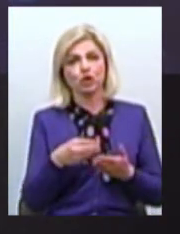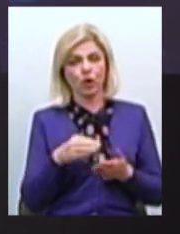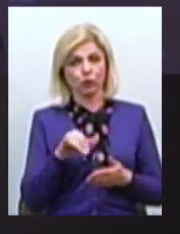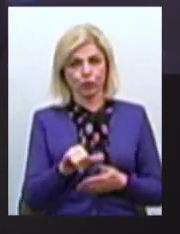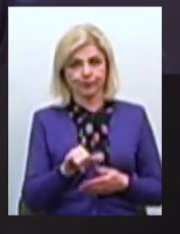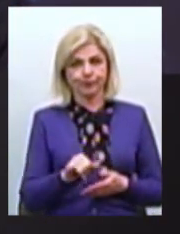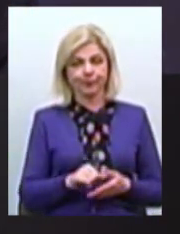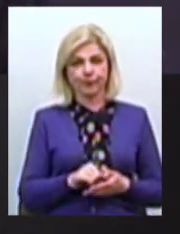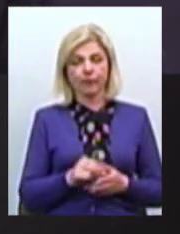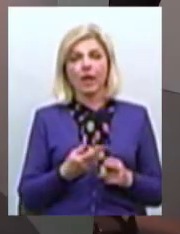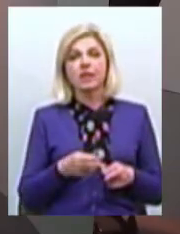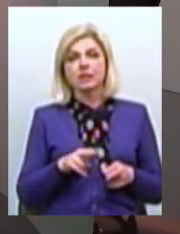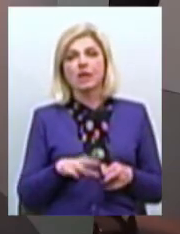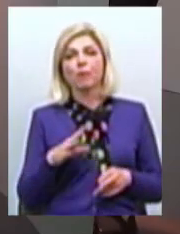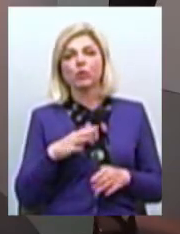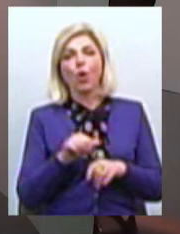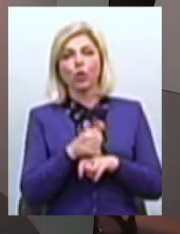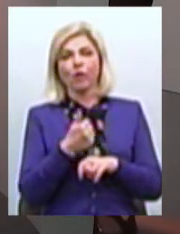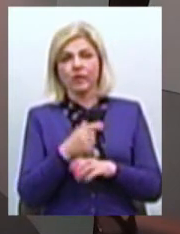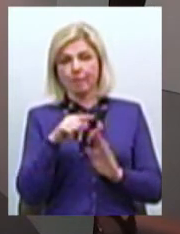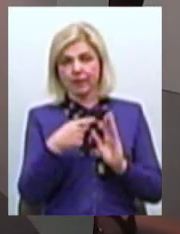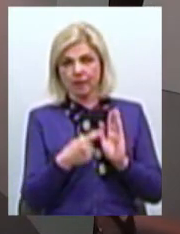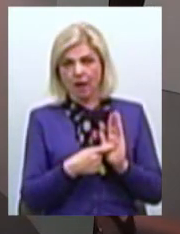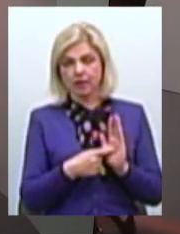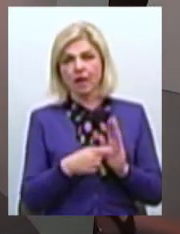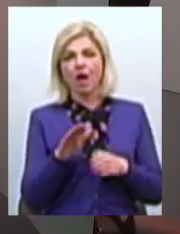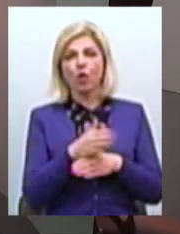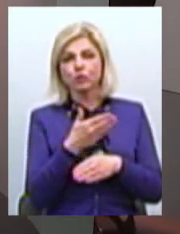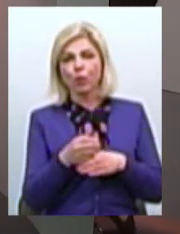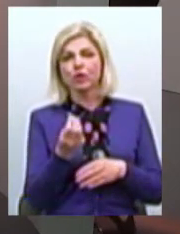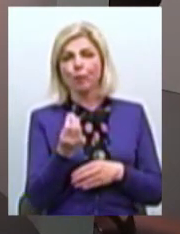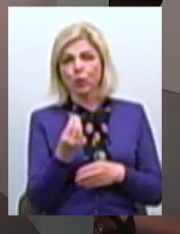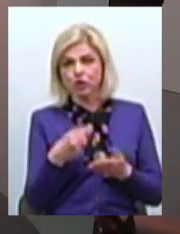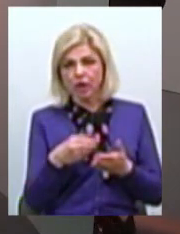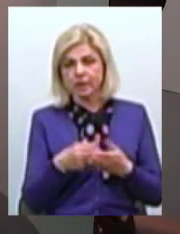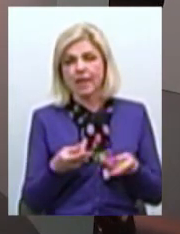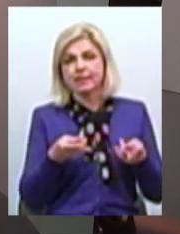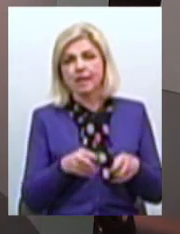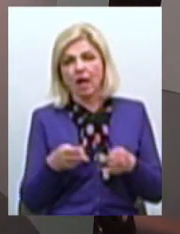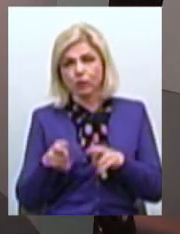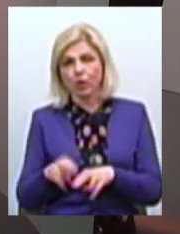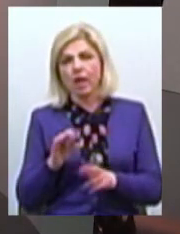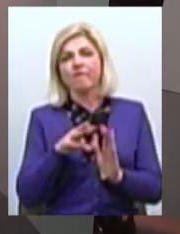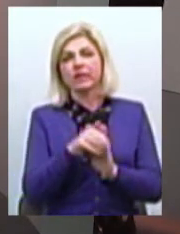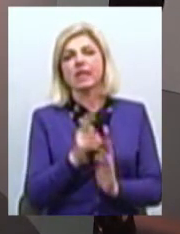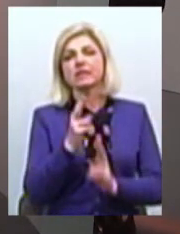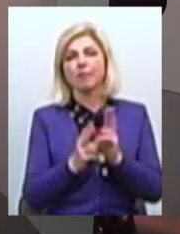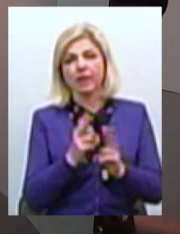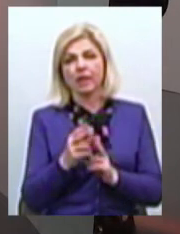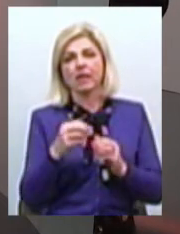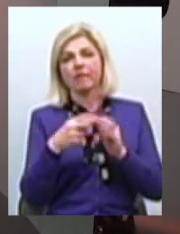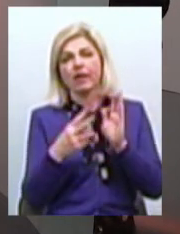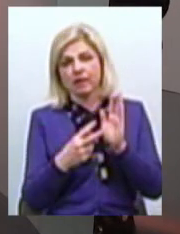це було головне питання, це перерозподіл бюджету Перерозподіл залишків і внесення змін до 2019-го